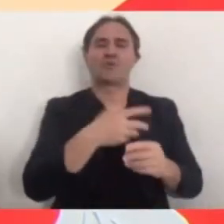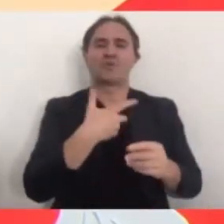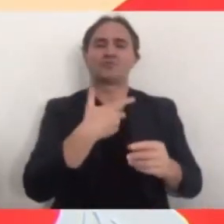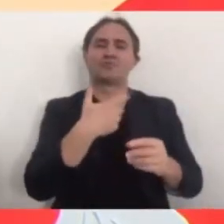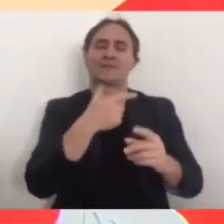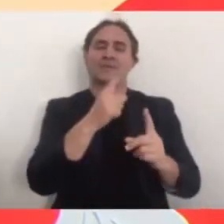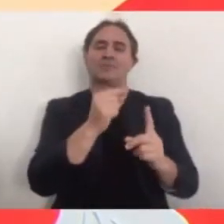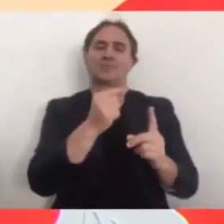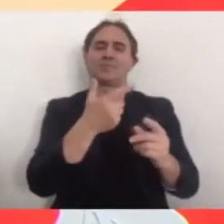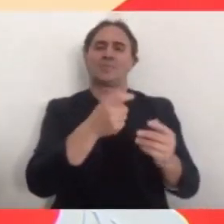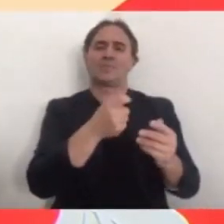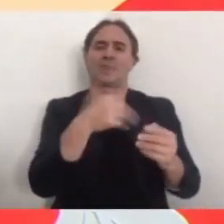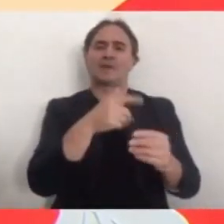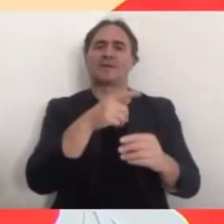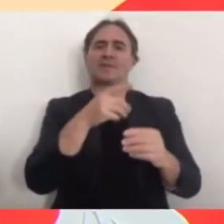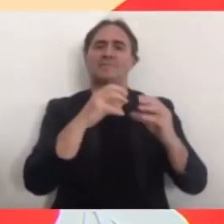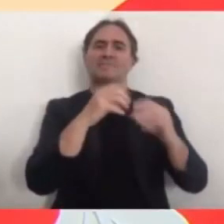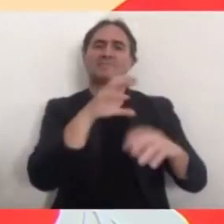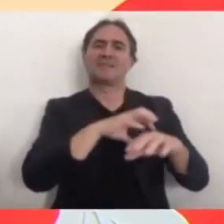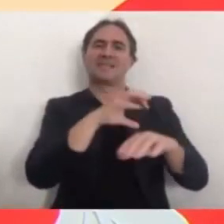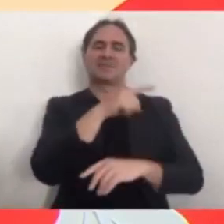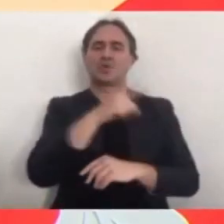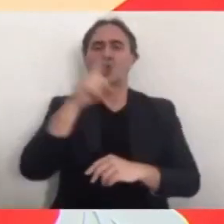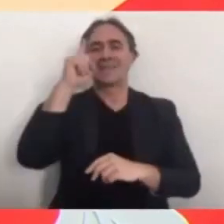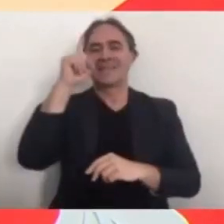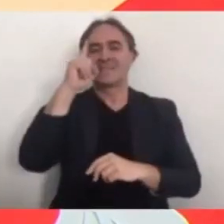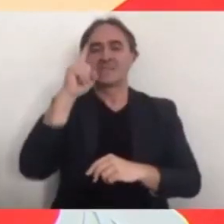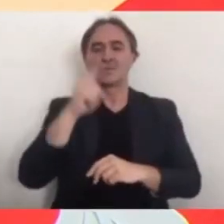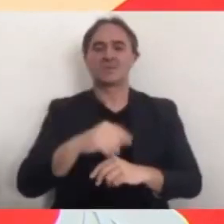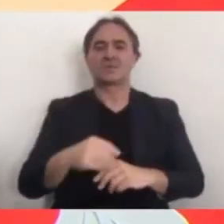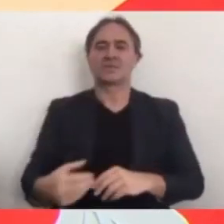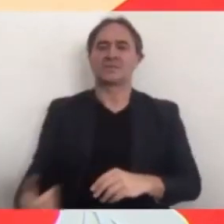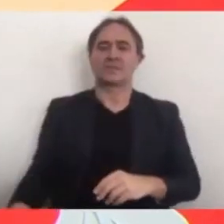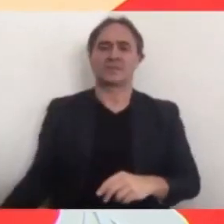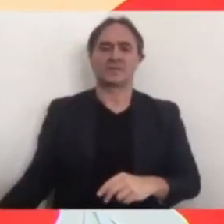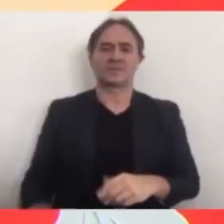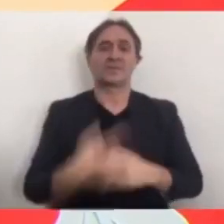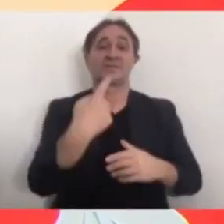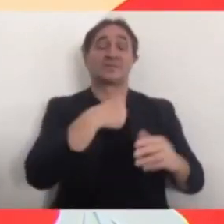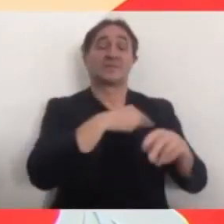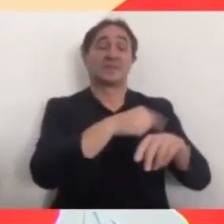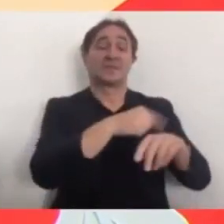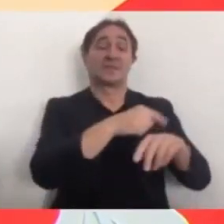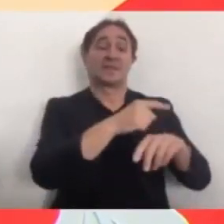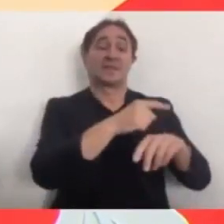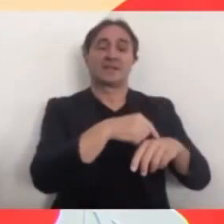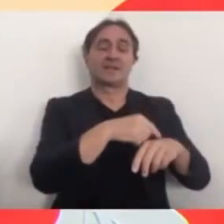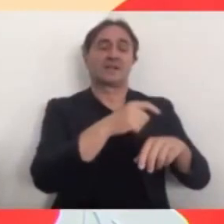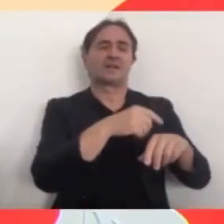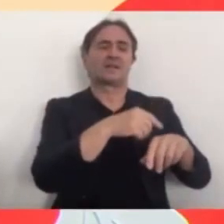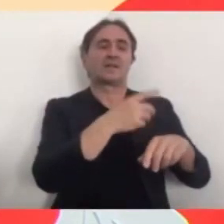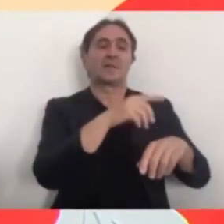tedesco Spanna, che ha parlato di pandemia dei non vaccinati, perché è